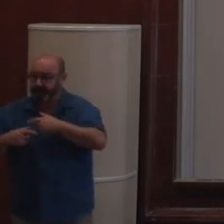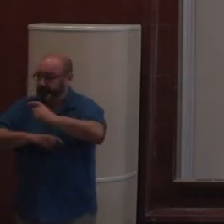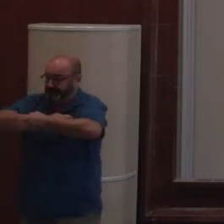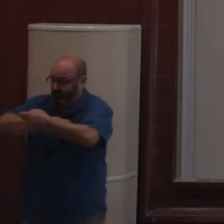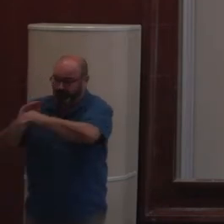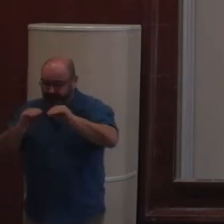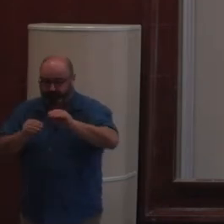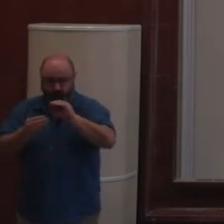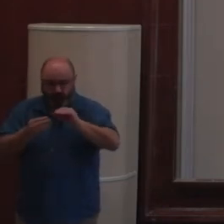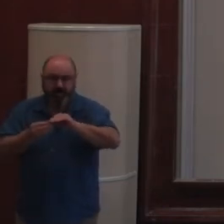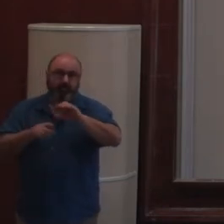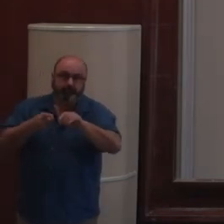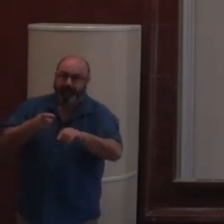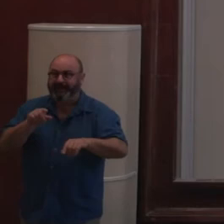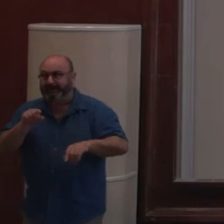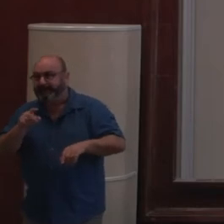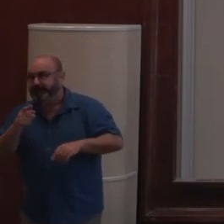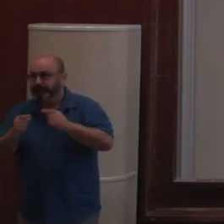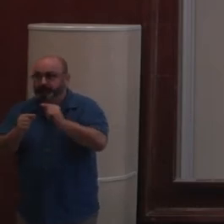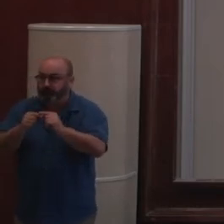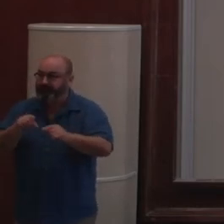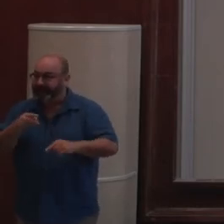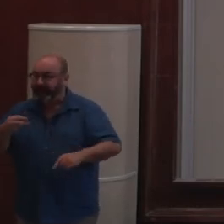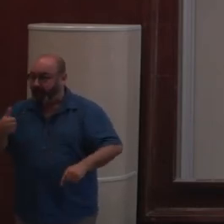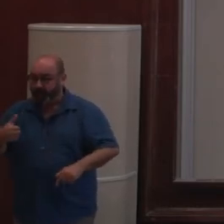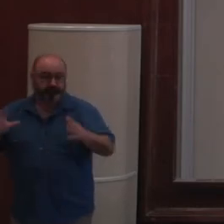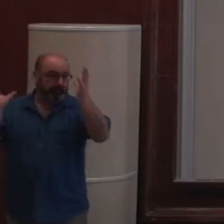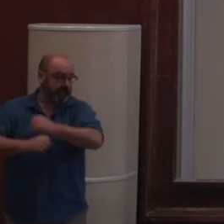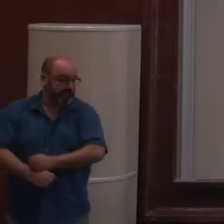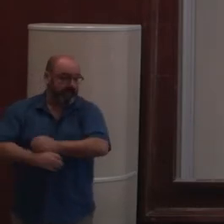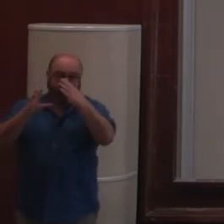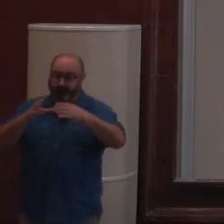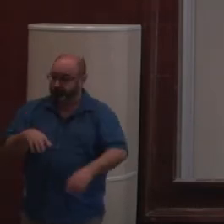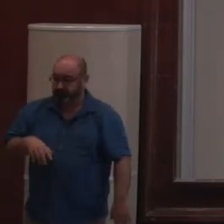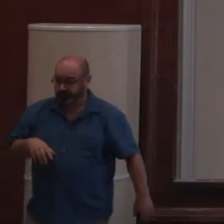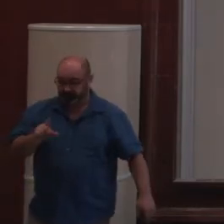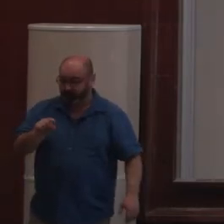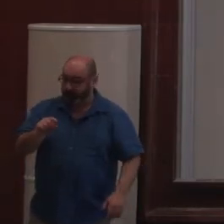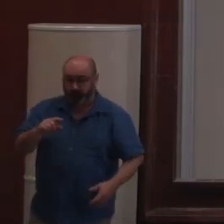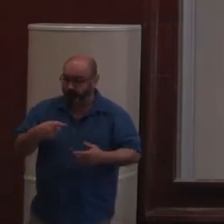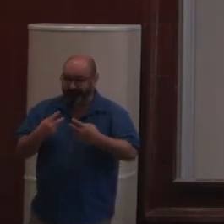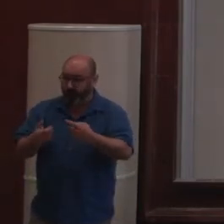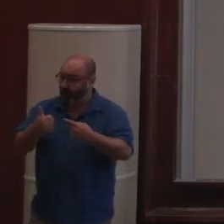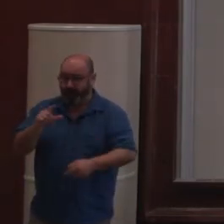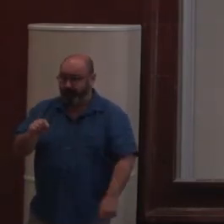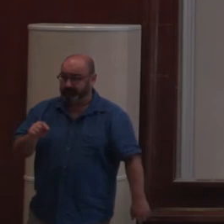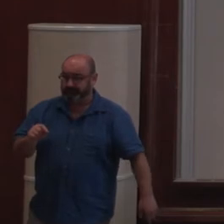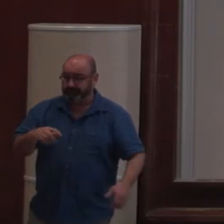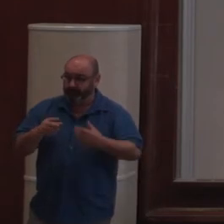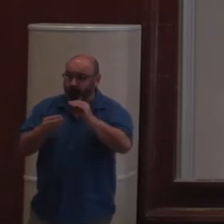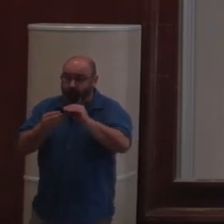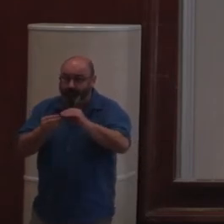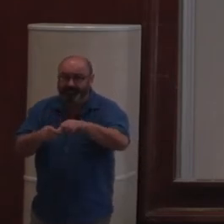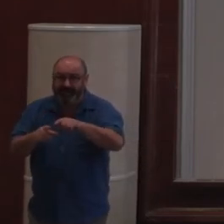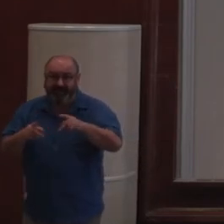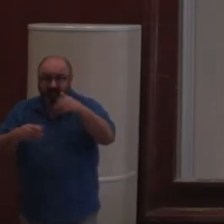mon objet.truc égale 1. Et on éteint tout le serveur. On rallume. Eh bien, objet.truc, il vaut 1. Voilà, on l'a gardé. Et les objets sont